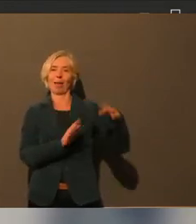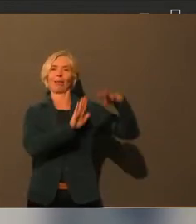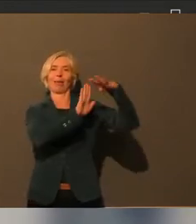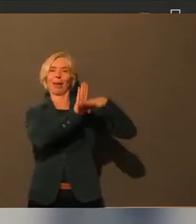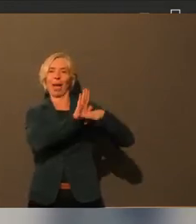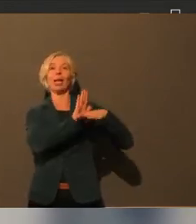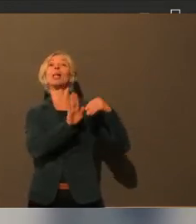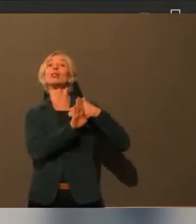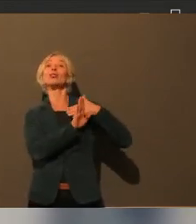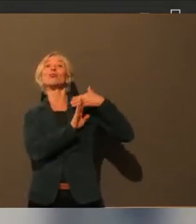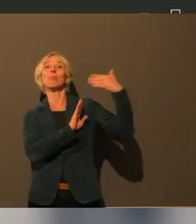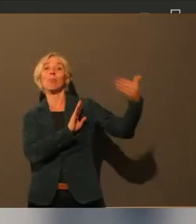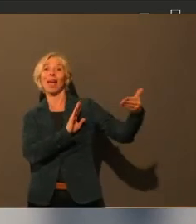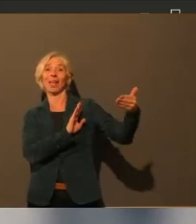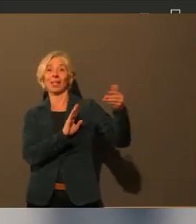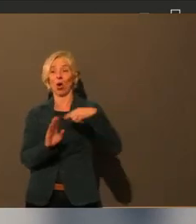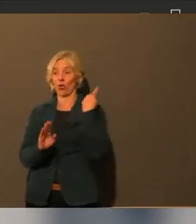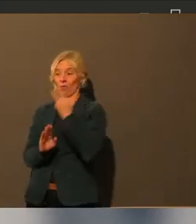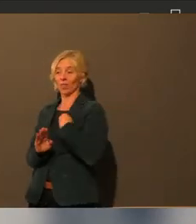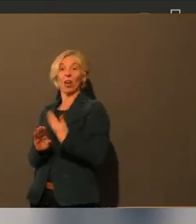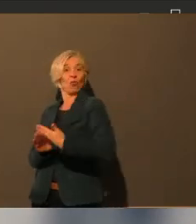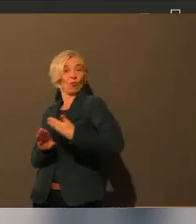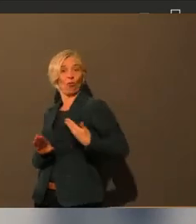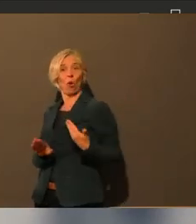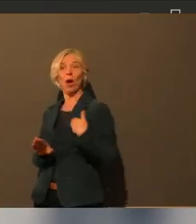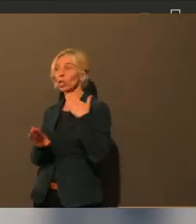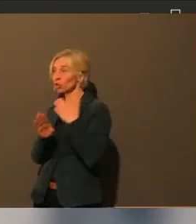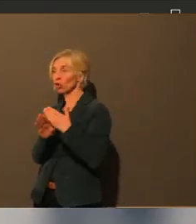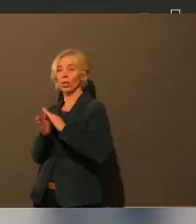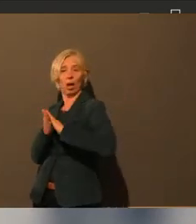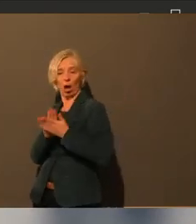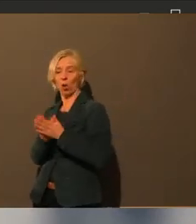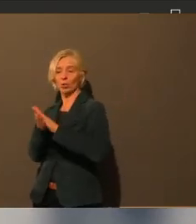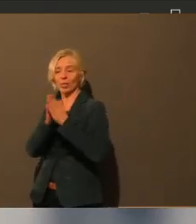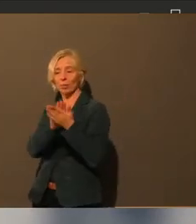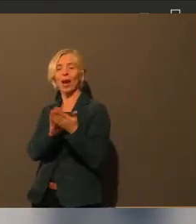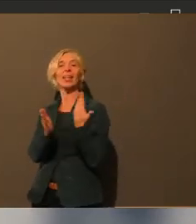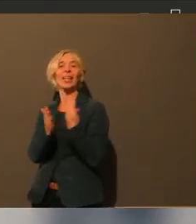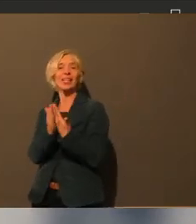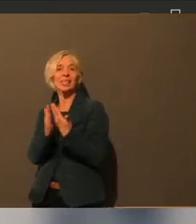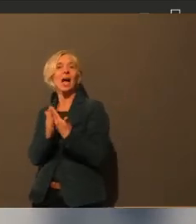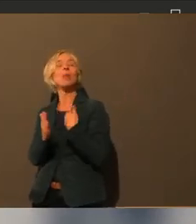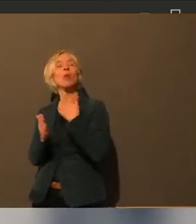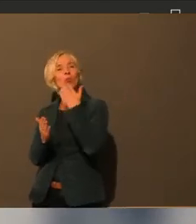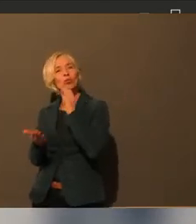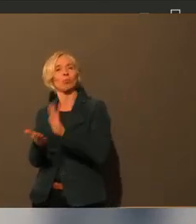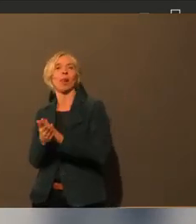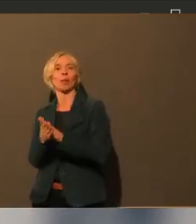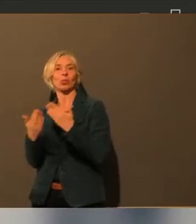gebeten, einfach bei dem zu bleiben, was wir vereinbart haben, weil es einfach, die Schulen waren darauf eingestellt,